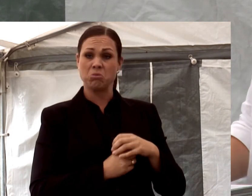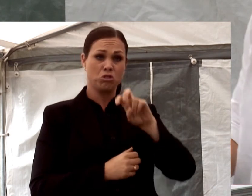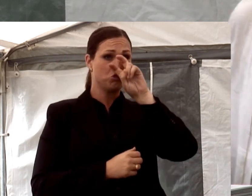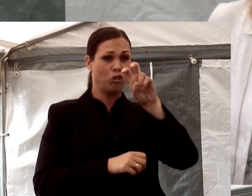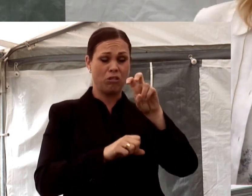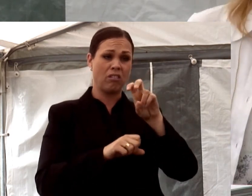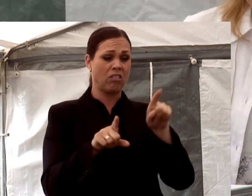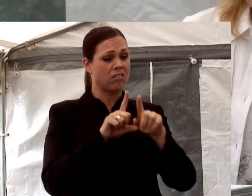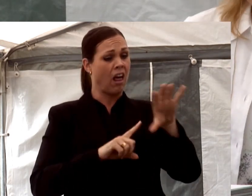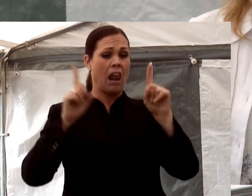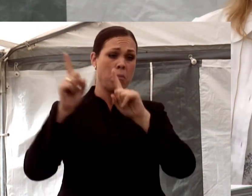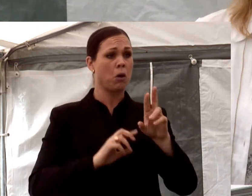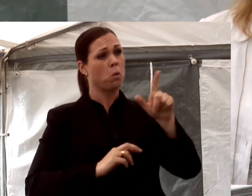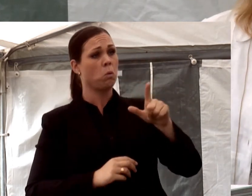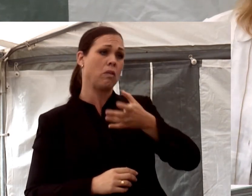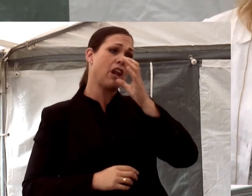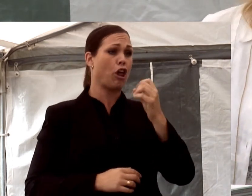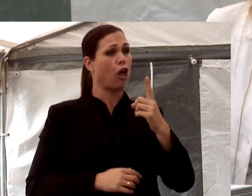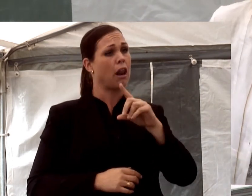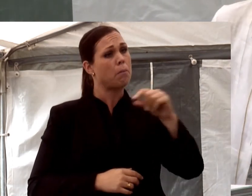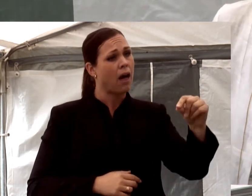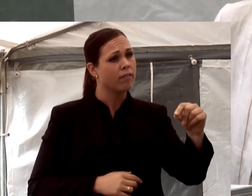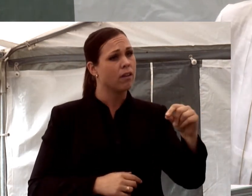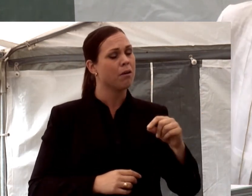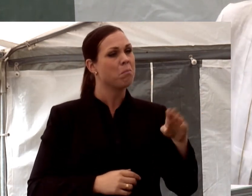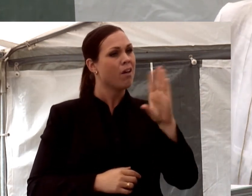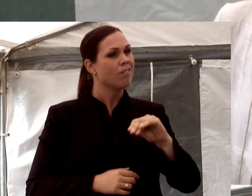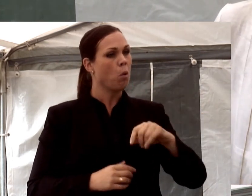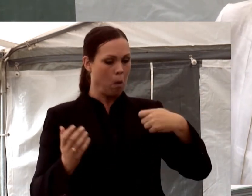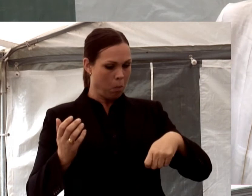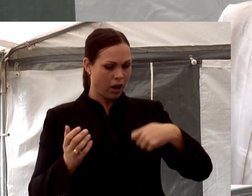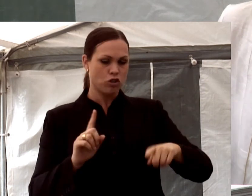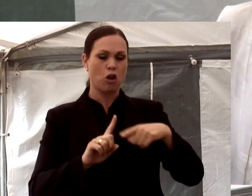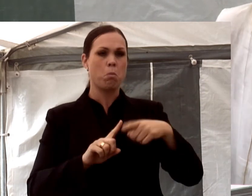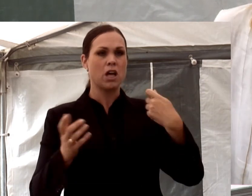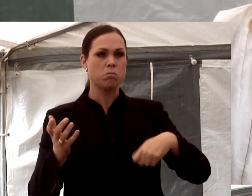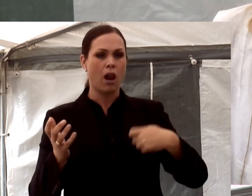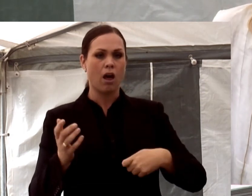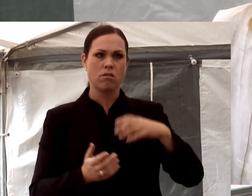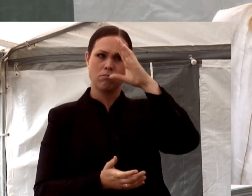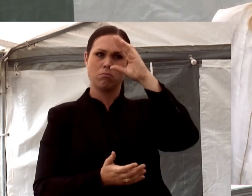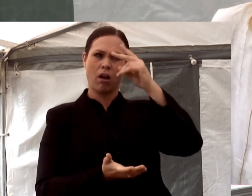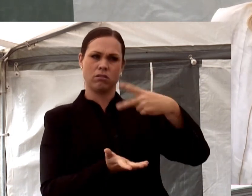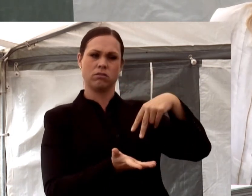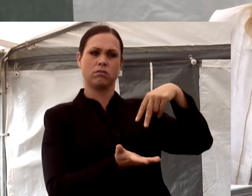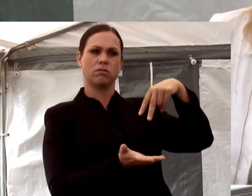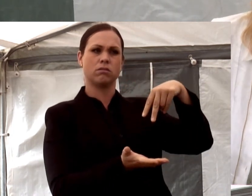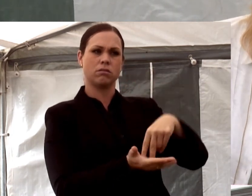och tar en öl ibland. Men när bandet gick upp för att spela, då reser sig den här mannen.